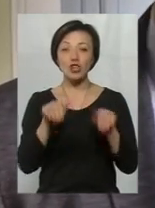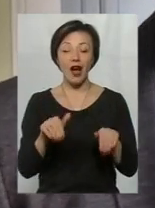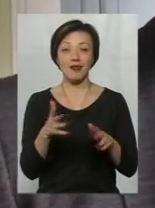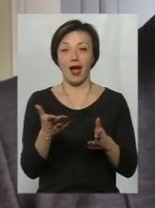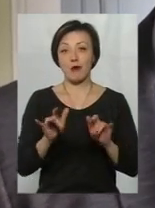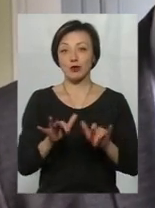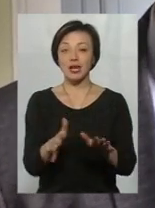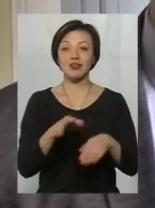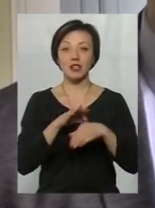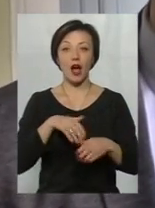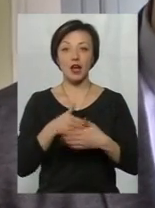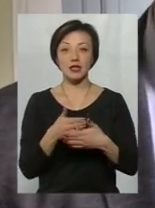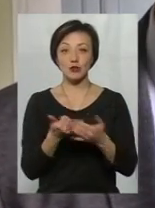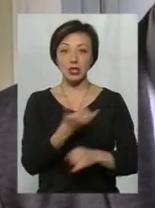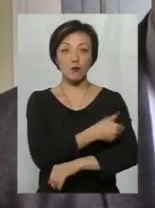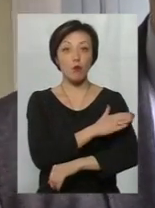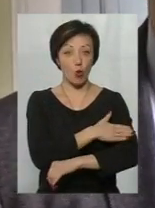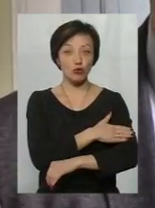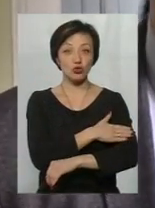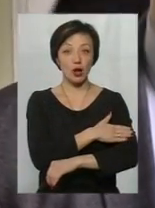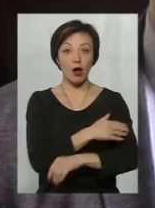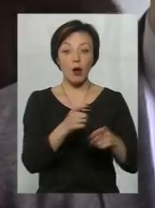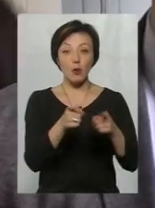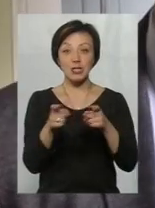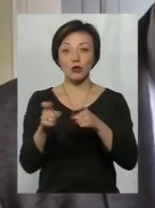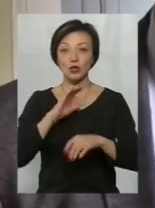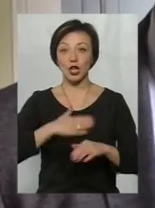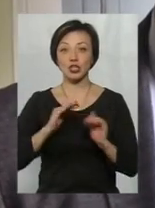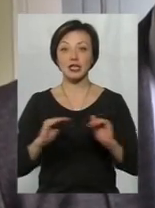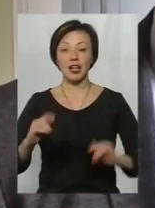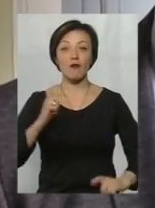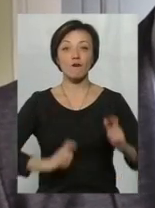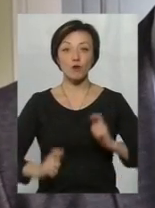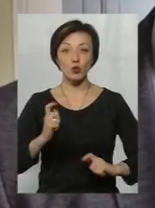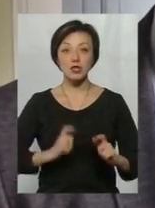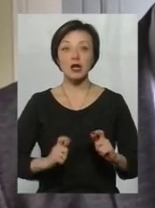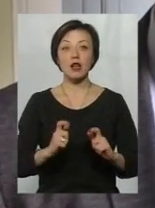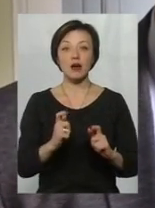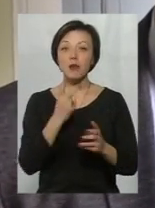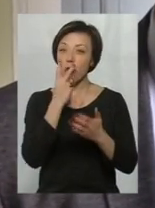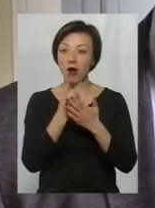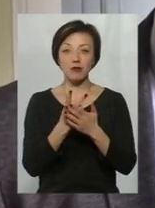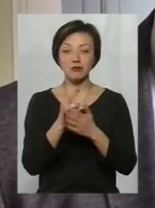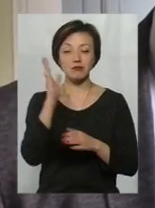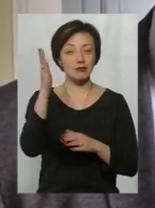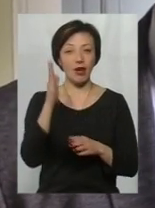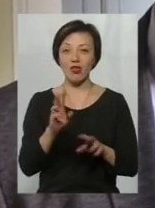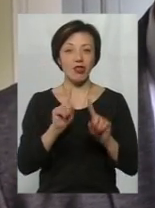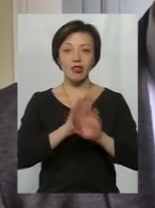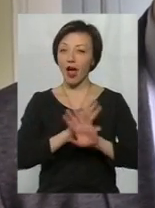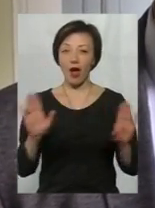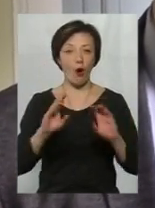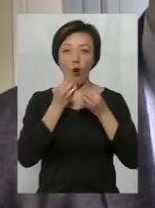процес, який веде активно зараз Польща, по залученню наших дітей в свої вузи, воно вил'ється нам нехорошими наслідками.